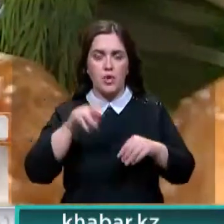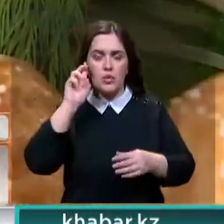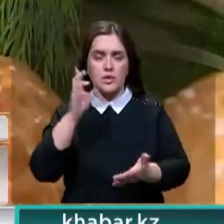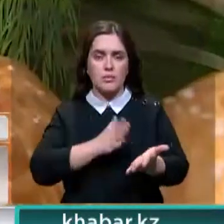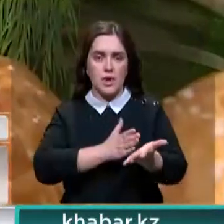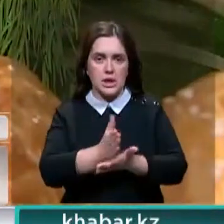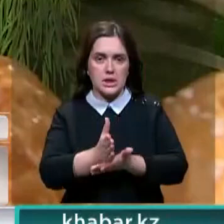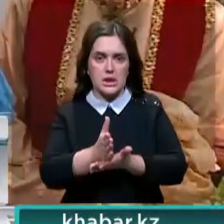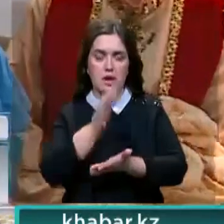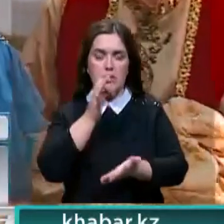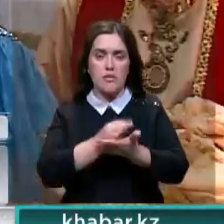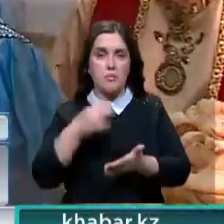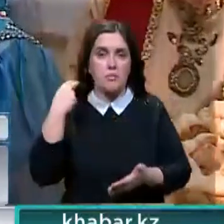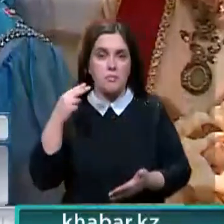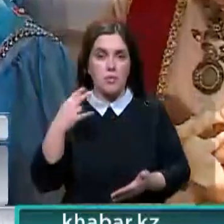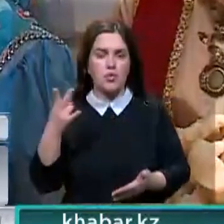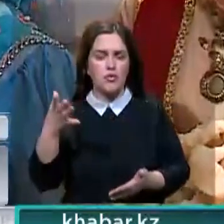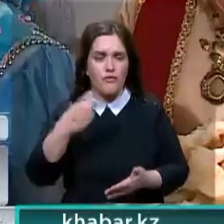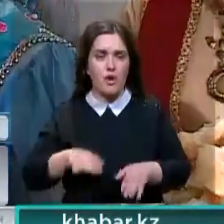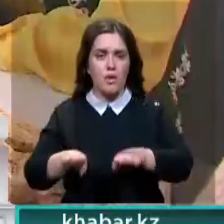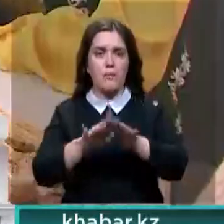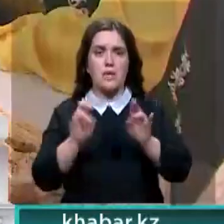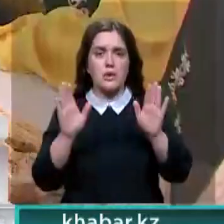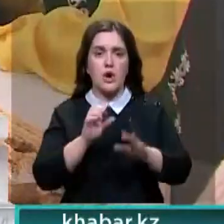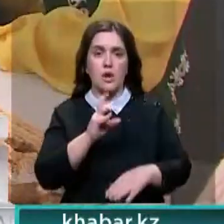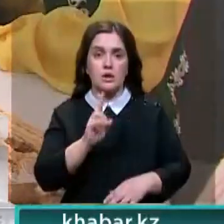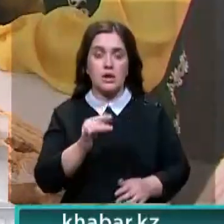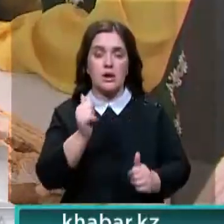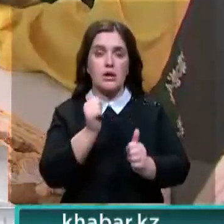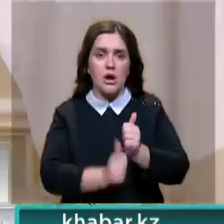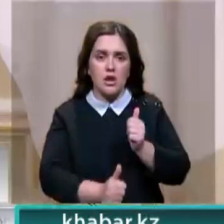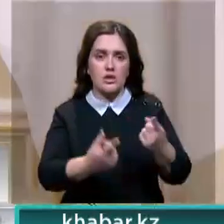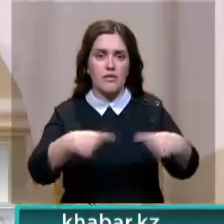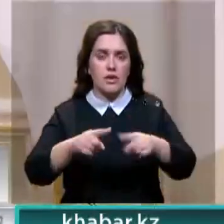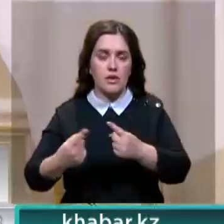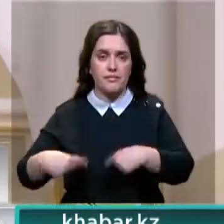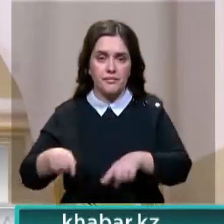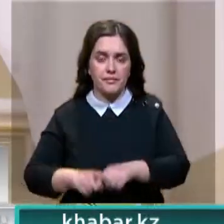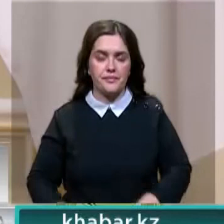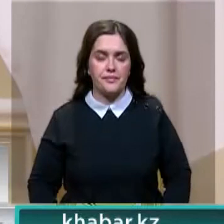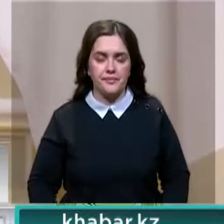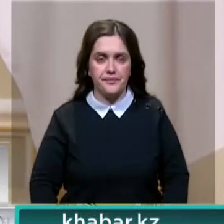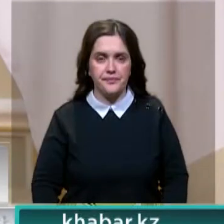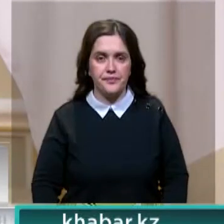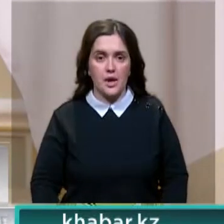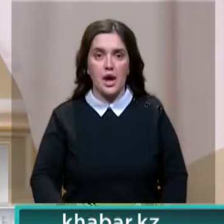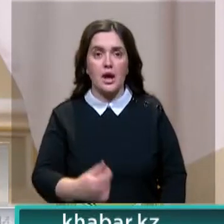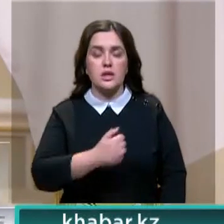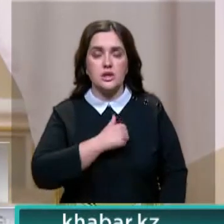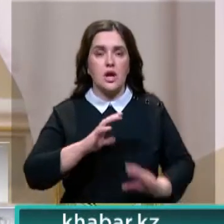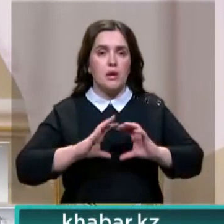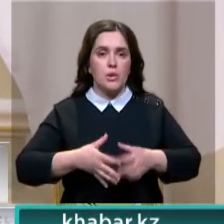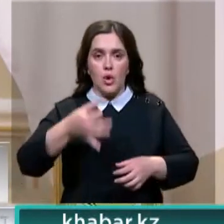заключил президент. И это дело общее не только АНК, но и каждого института. К сожалению, мировой опыт